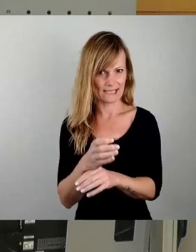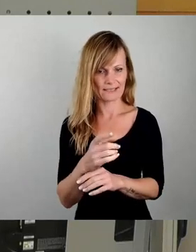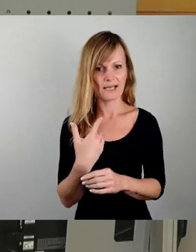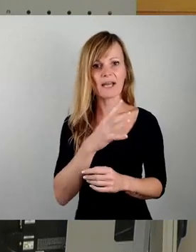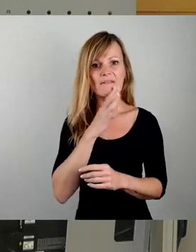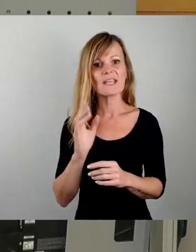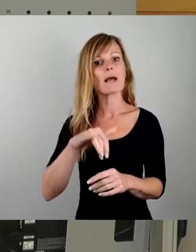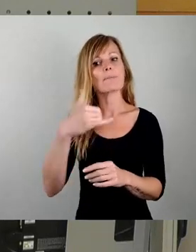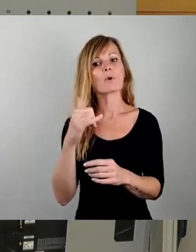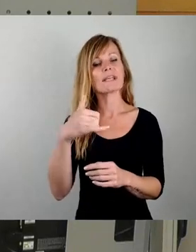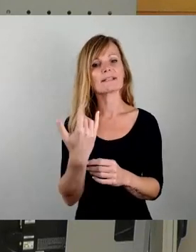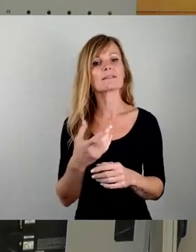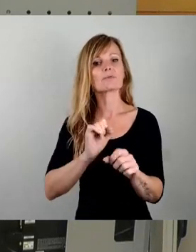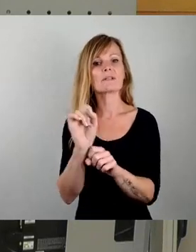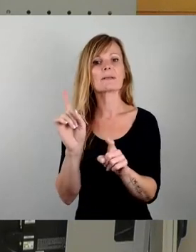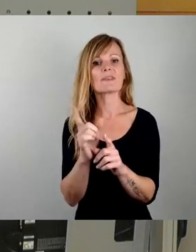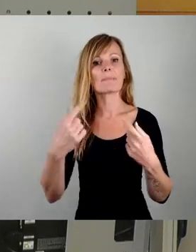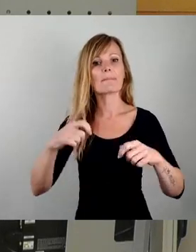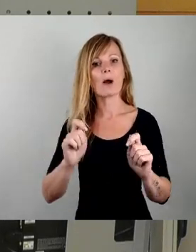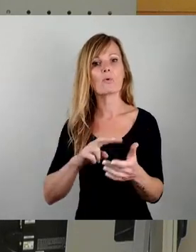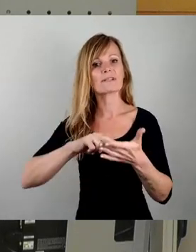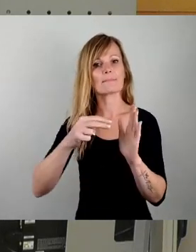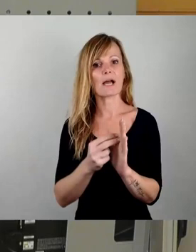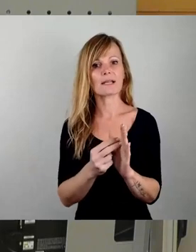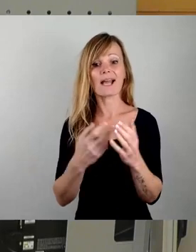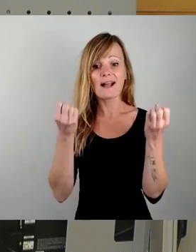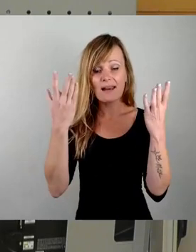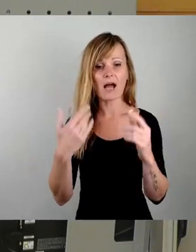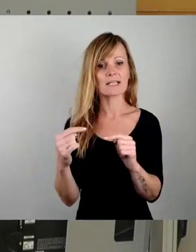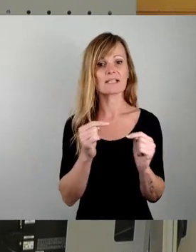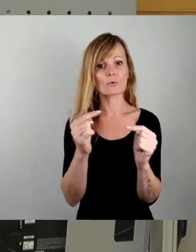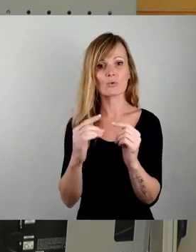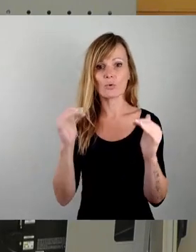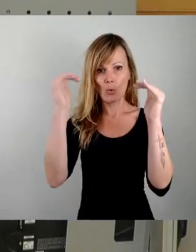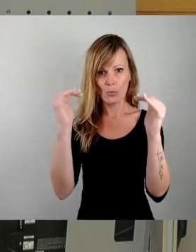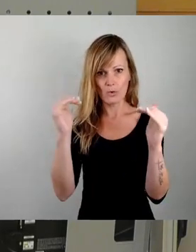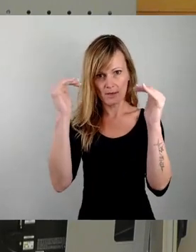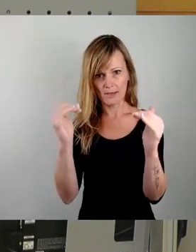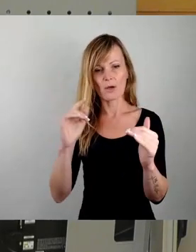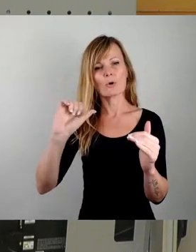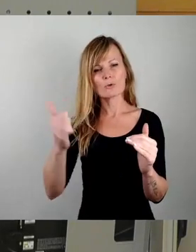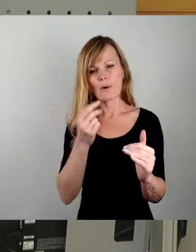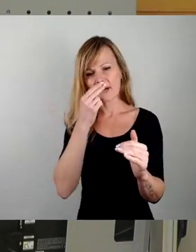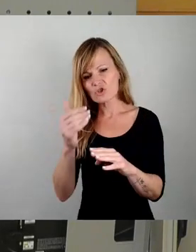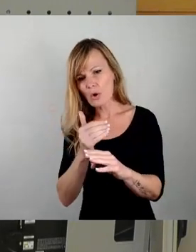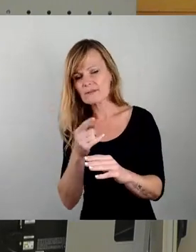Ende trotzdem im Rahmen des Bebauungsplans natürlich die Höhendiskussion führen und die Abwägung treffen müssen, hat das irgendwelche negativen